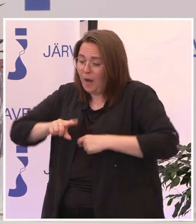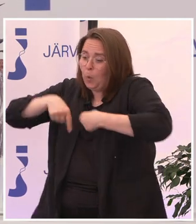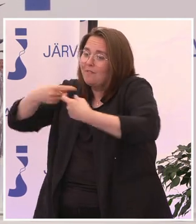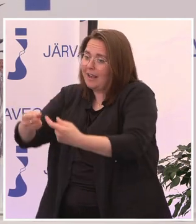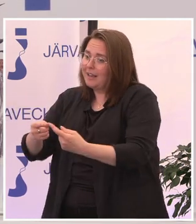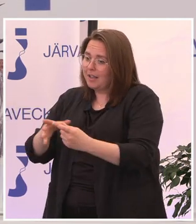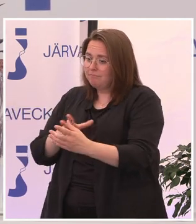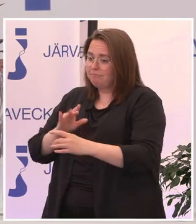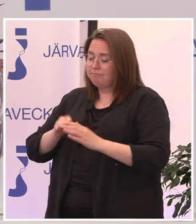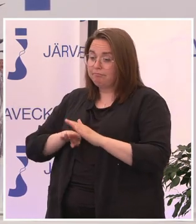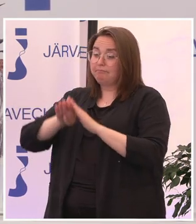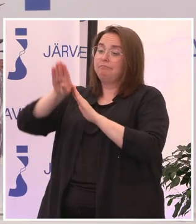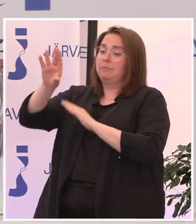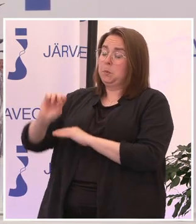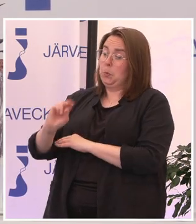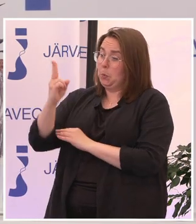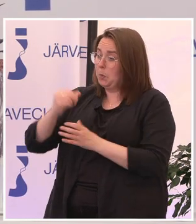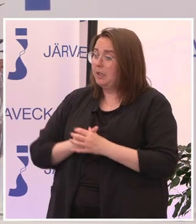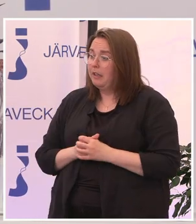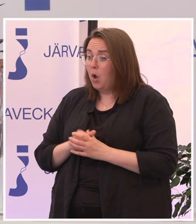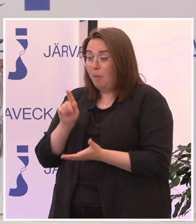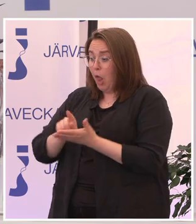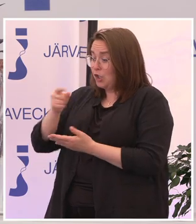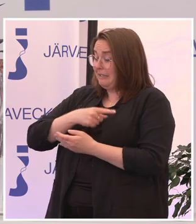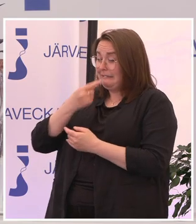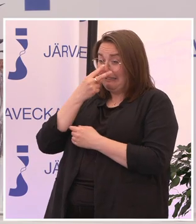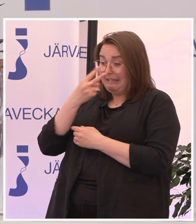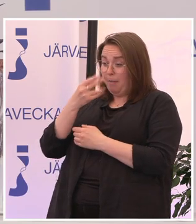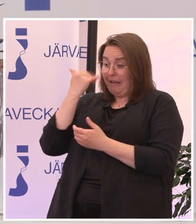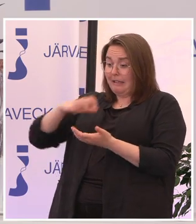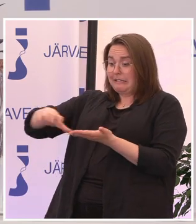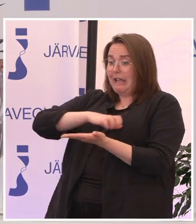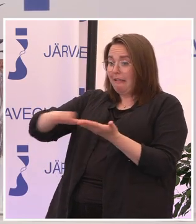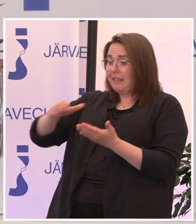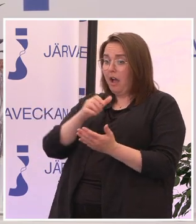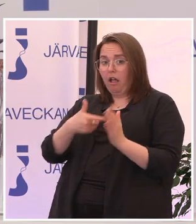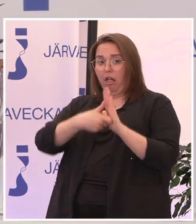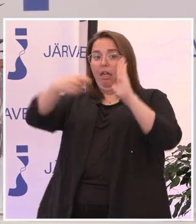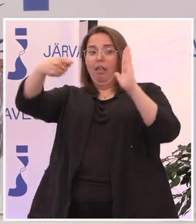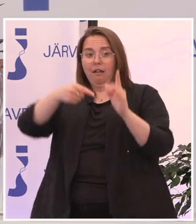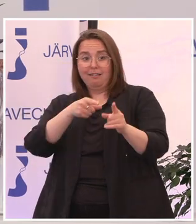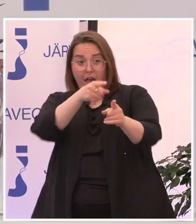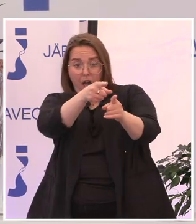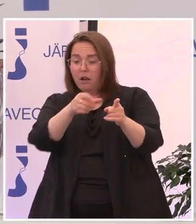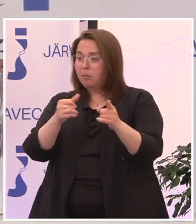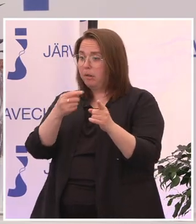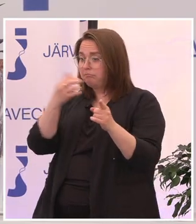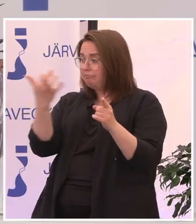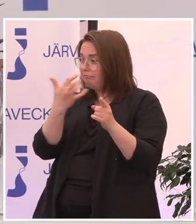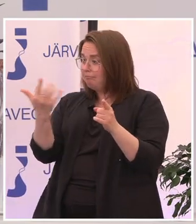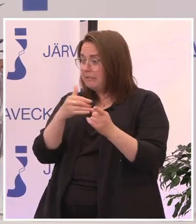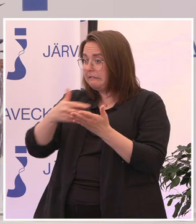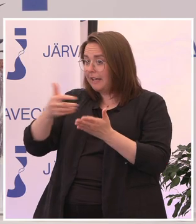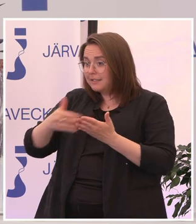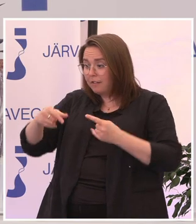dessutom ganska fort nu. kommer, ja, plötsligt ser ni att man kan skanna någonting här och så kan man få live textning av ett